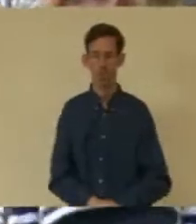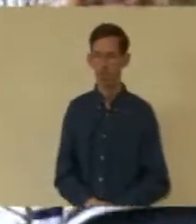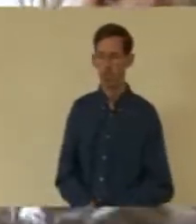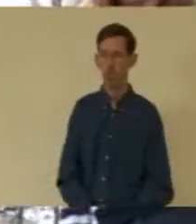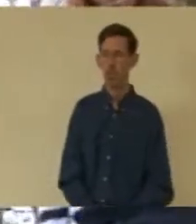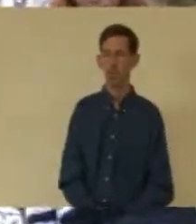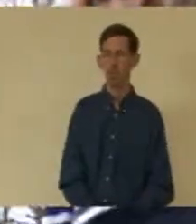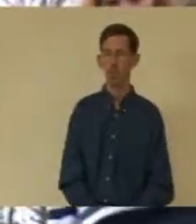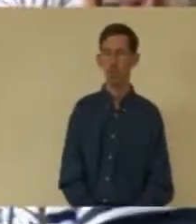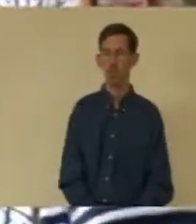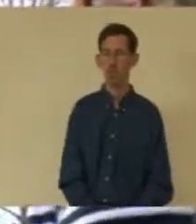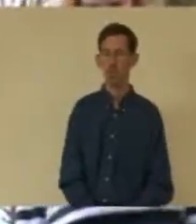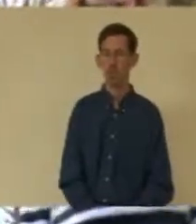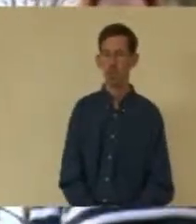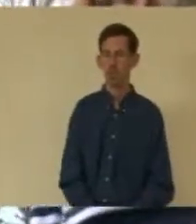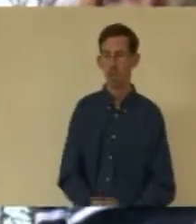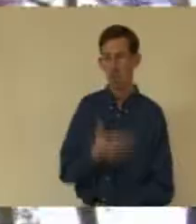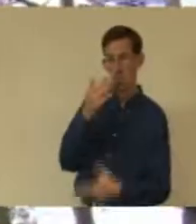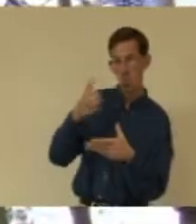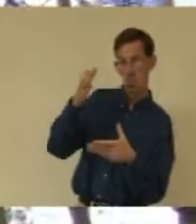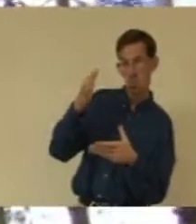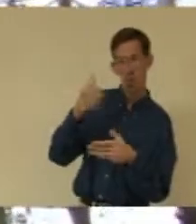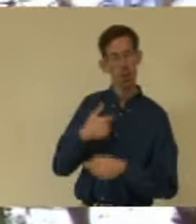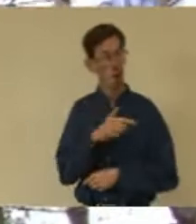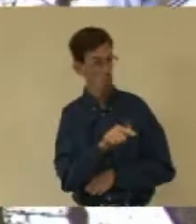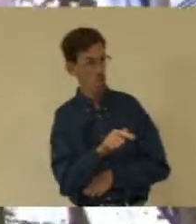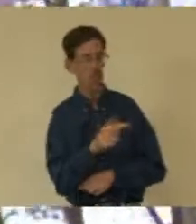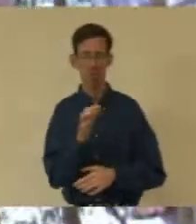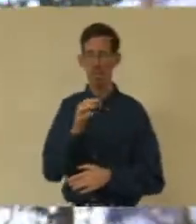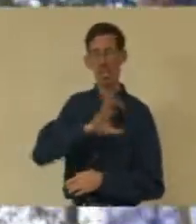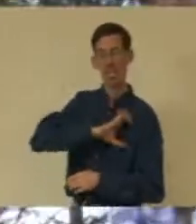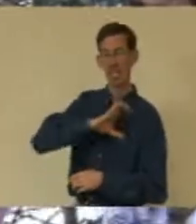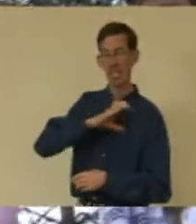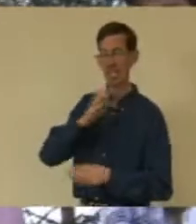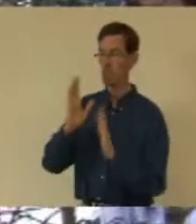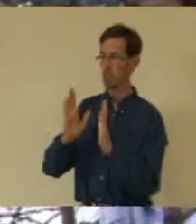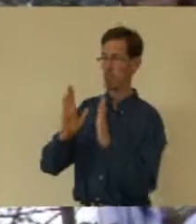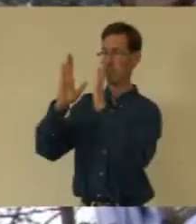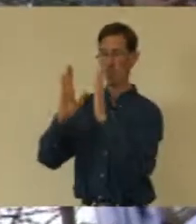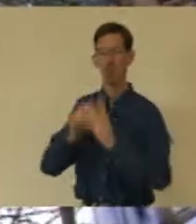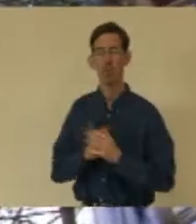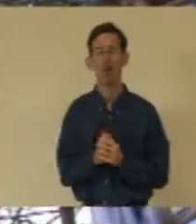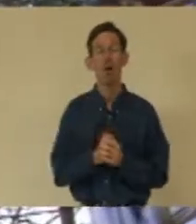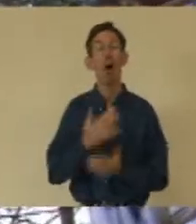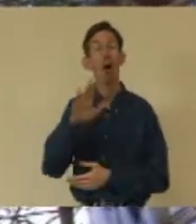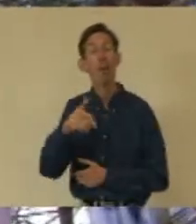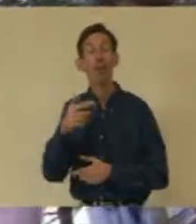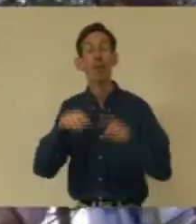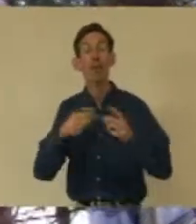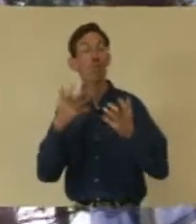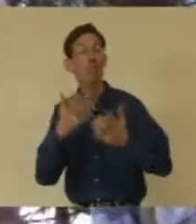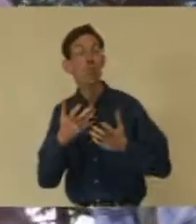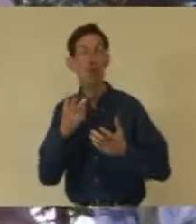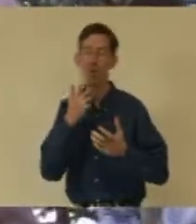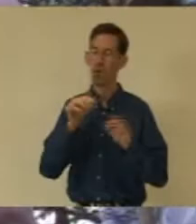Bien pousser tout. Hop ! Il vaut mieux le mettre comme ça ? Comme ça, droit ! Voilà, on essaie quand même de le mettre relativement droit. Après,